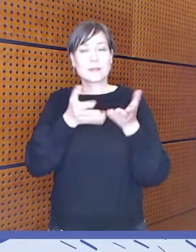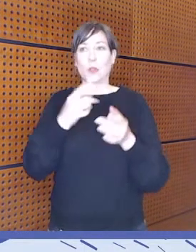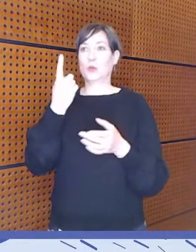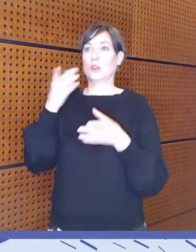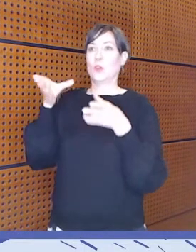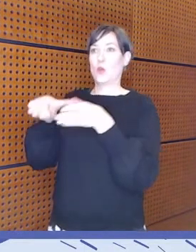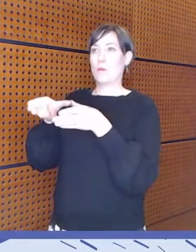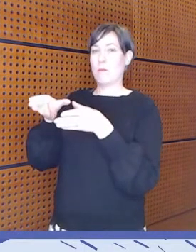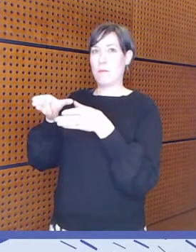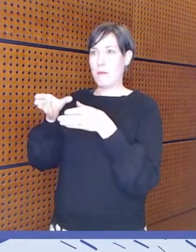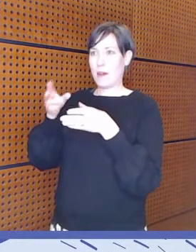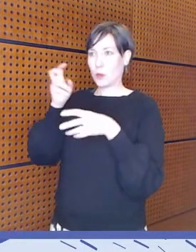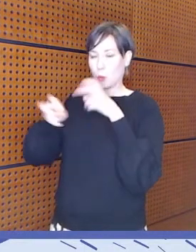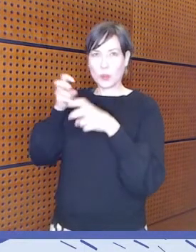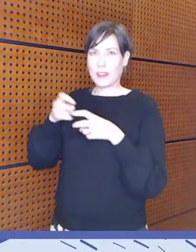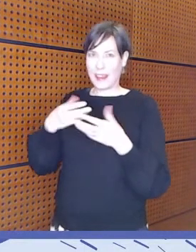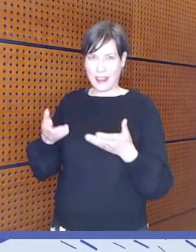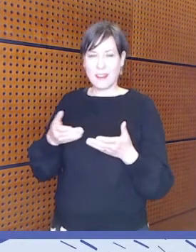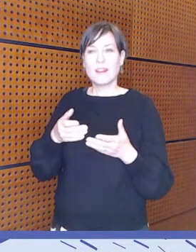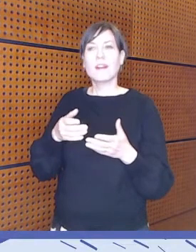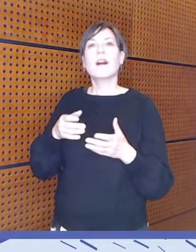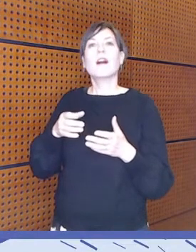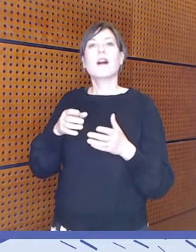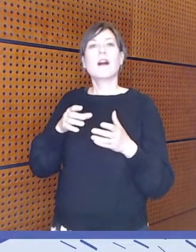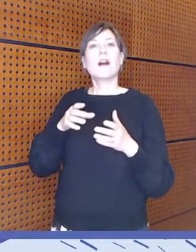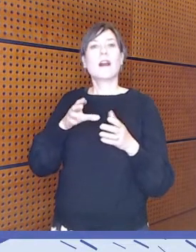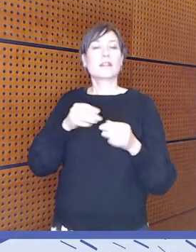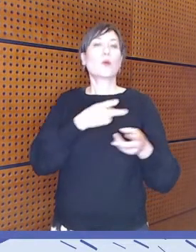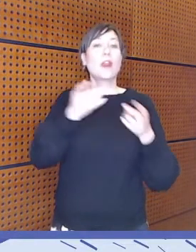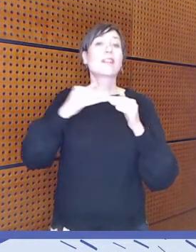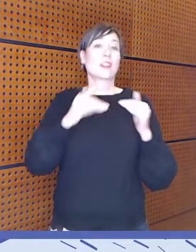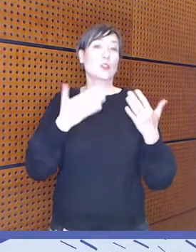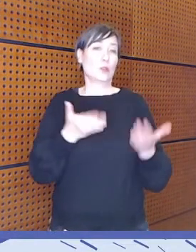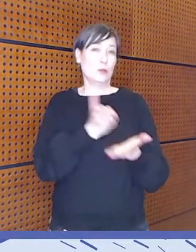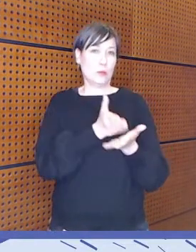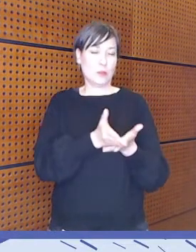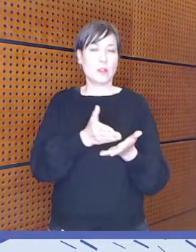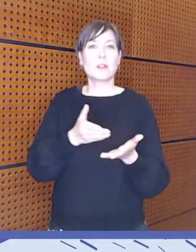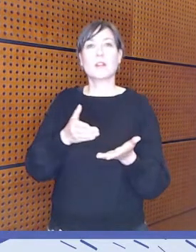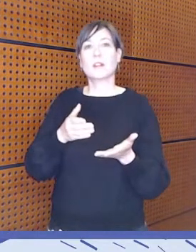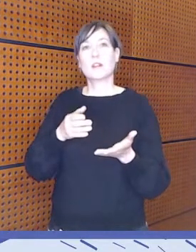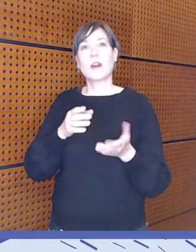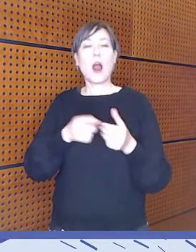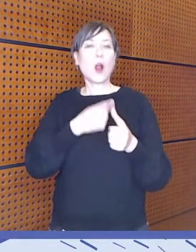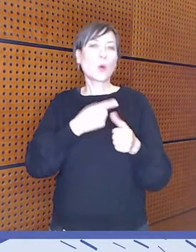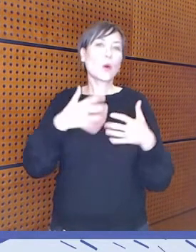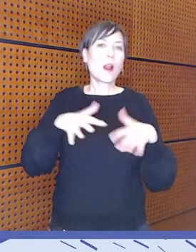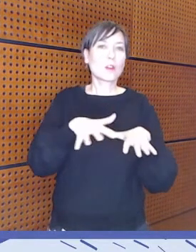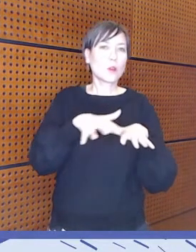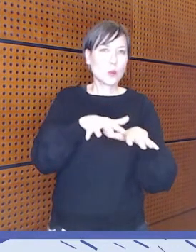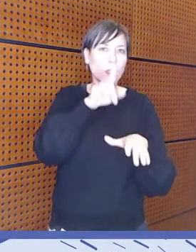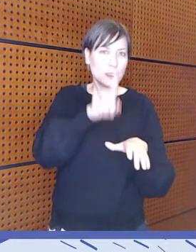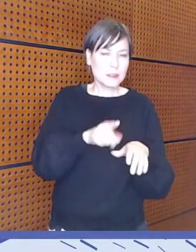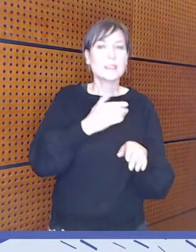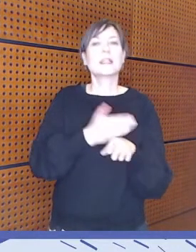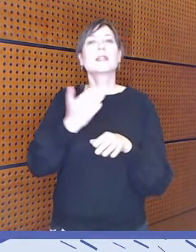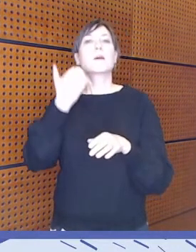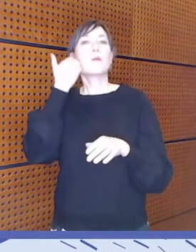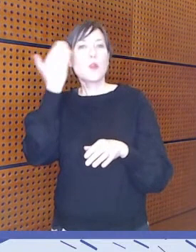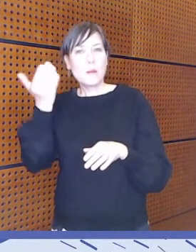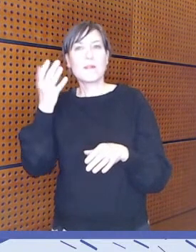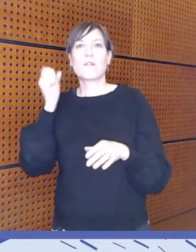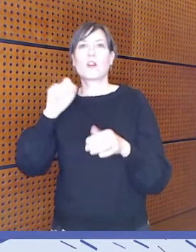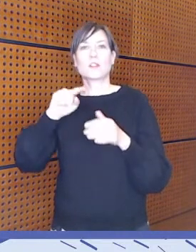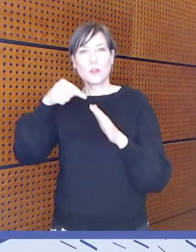Heidän tarpeitaan se on sitten sellainen syventämisen paikka, mihin kun on tehty enemmän tällaista alkukartoitusta, niin sen pohjalta voidaan sitten lähteä